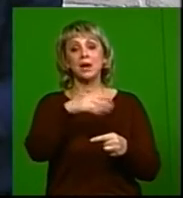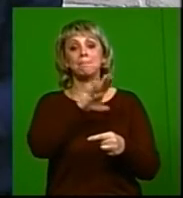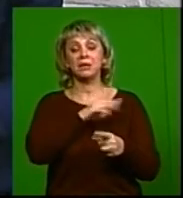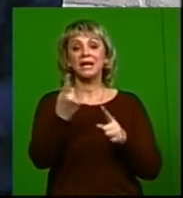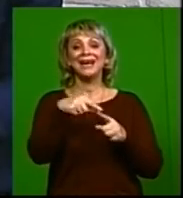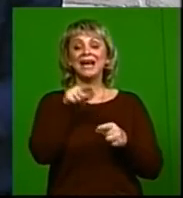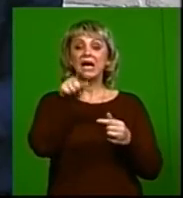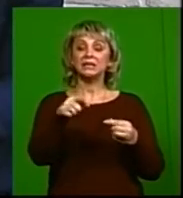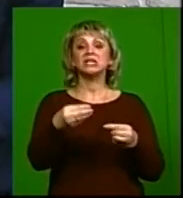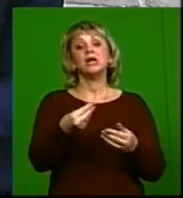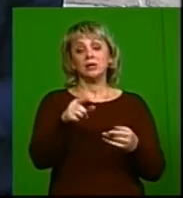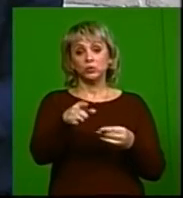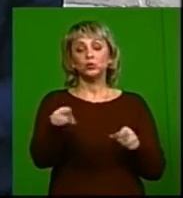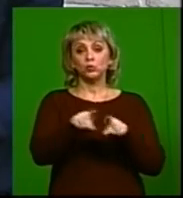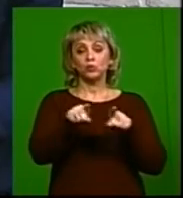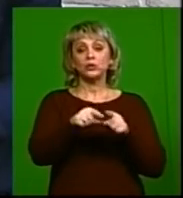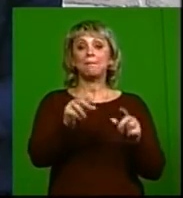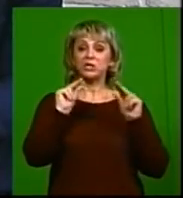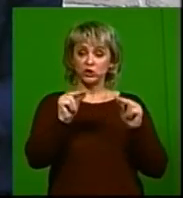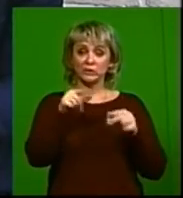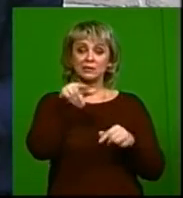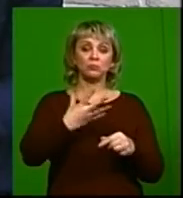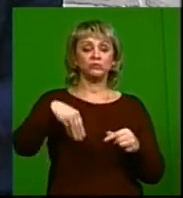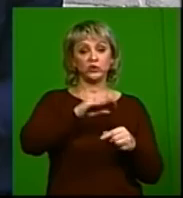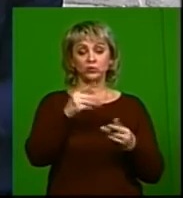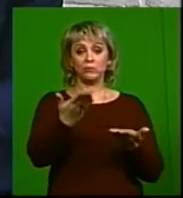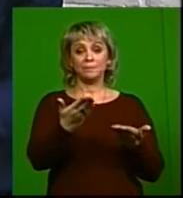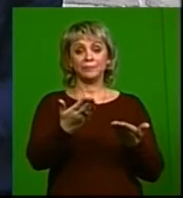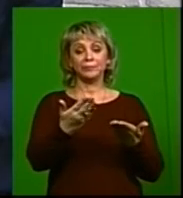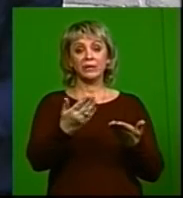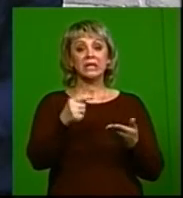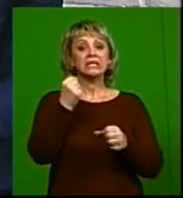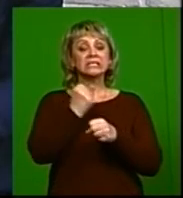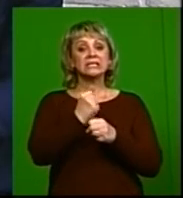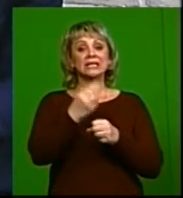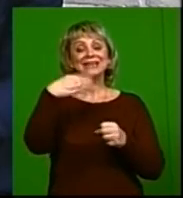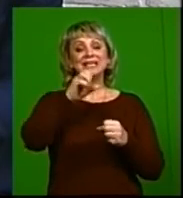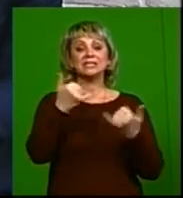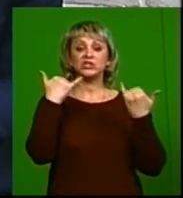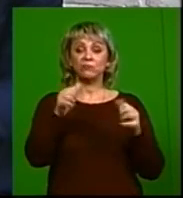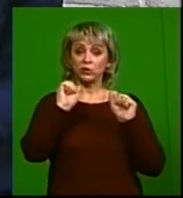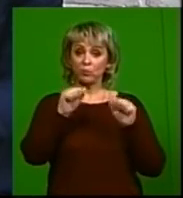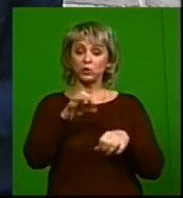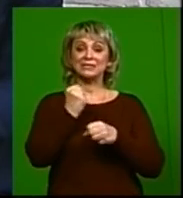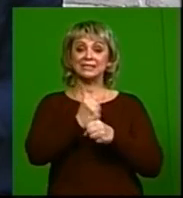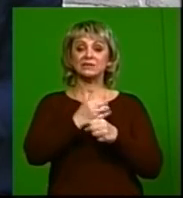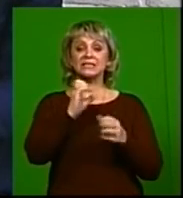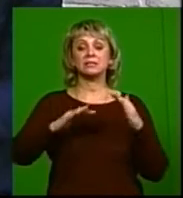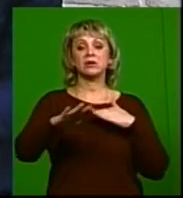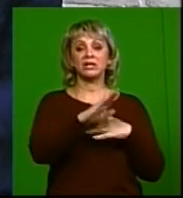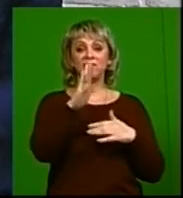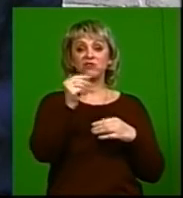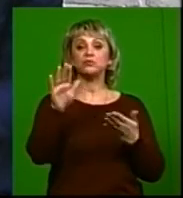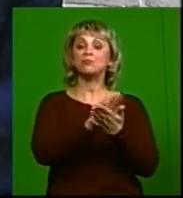это и есть ценность. Это по-честному. Это по-честному, да. Сделать тест. Сегодня тестирование в нашей стране на ВИЧ